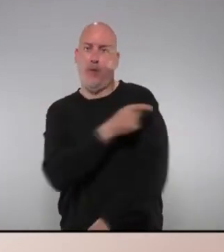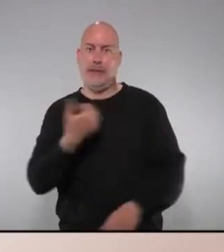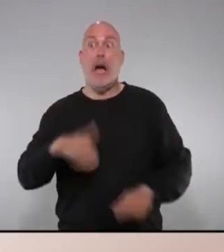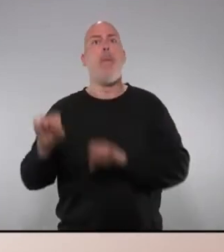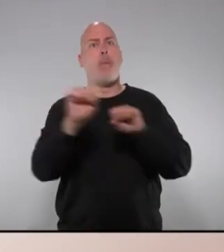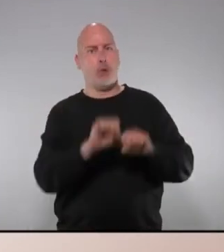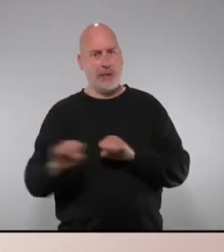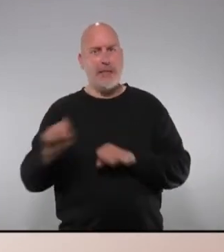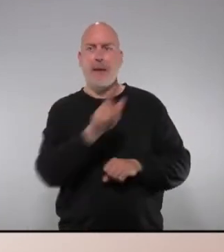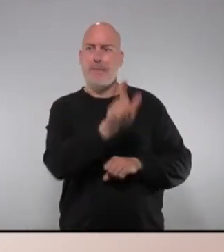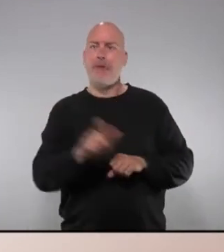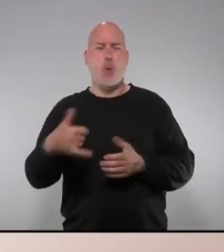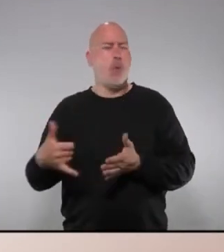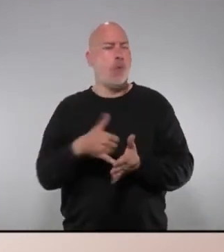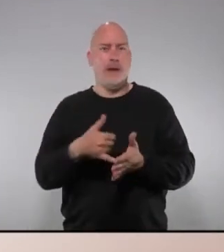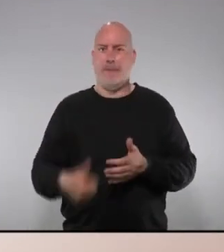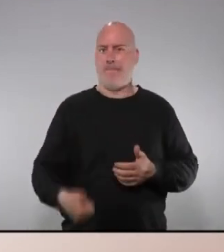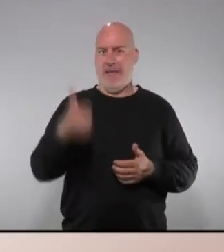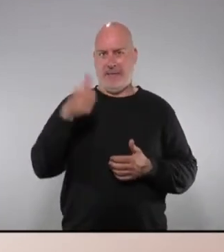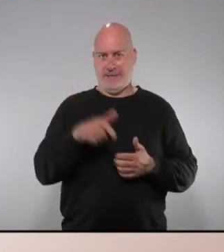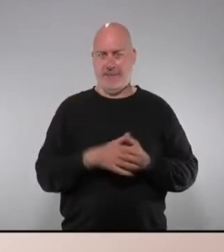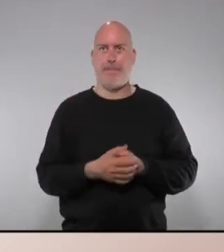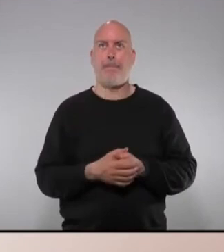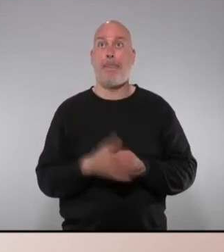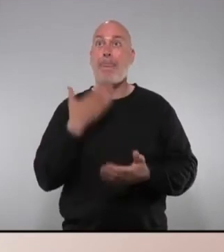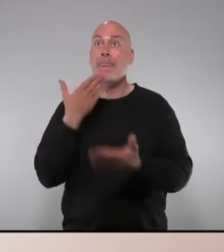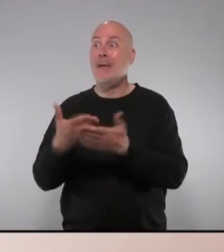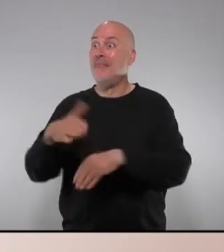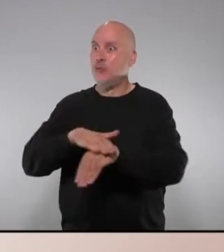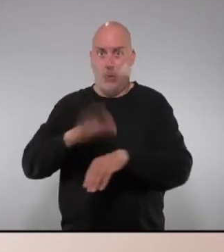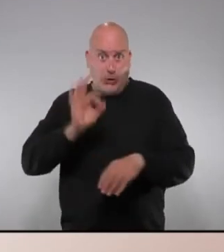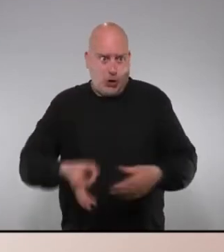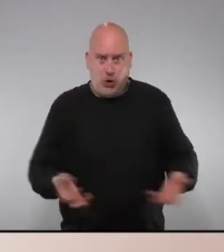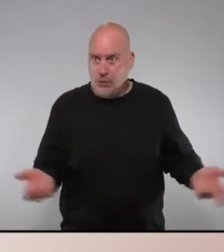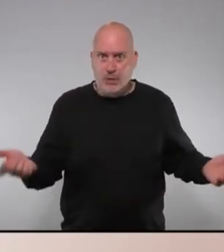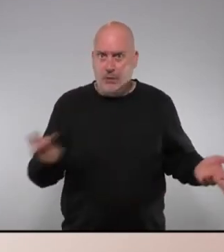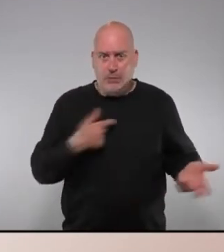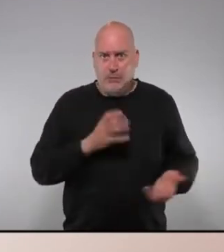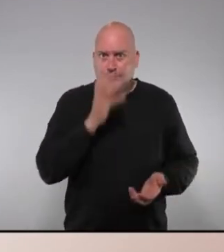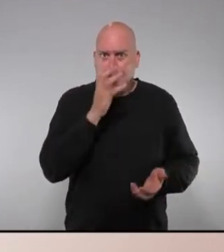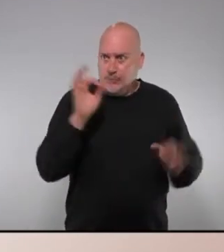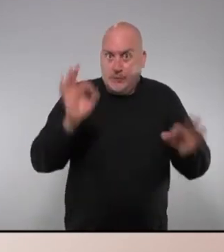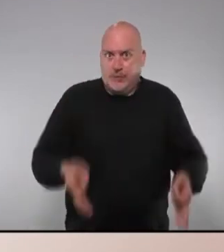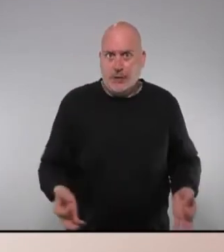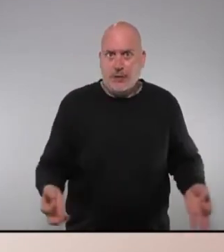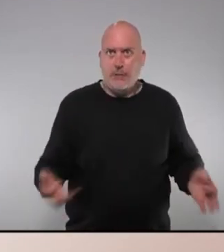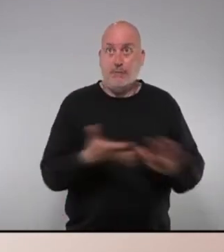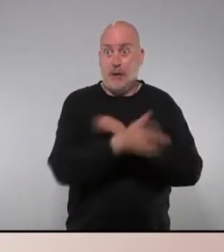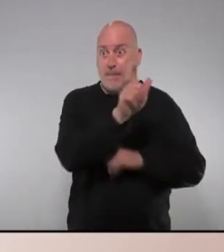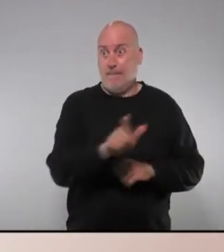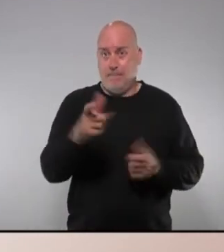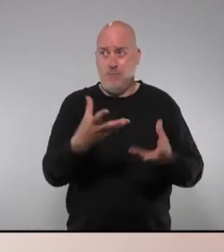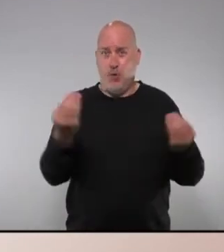la població més vulnerable del nostre país demanar disculpes les que faci falta perquè allò va ser terrible i va ser terrible per molts ciutadans